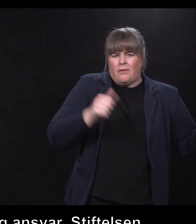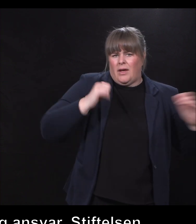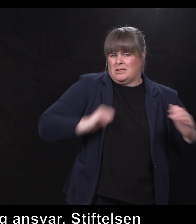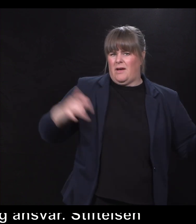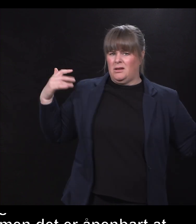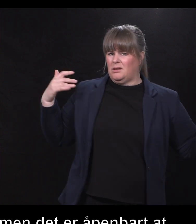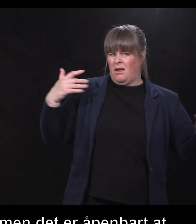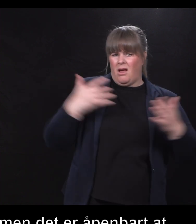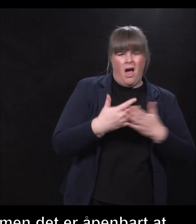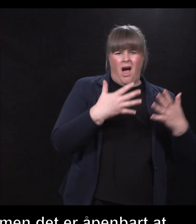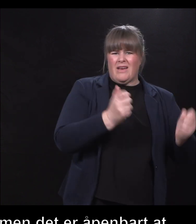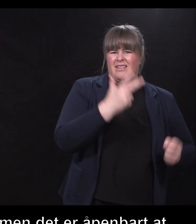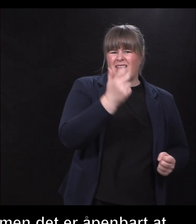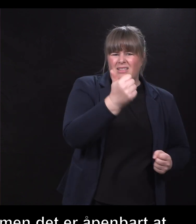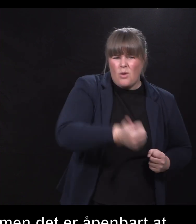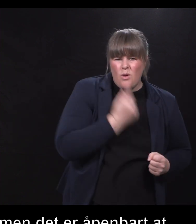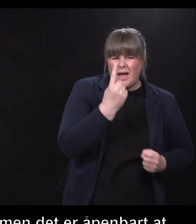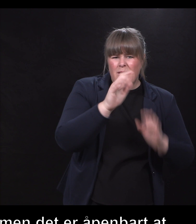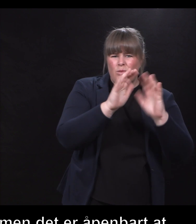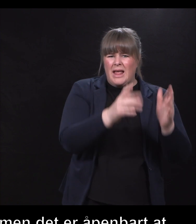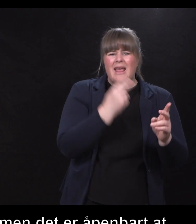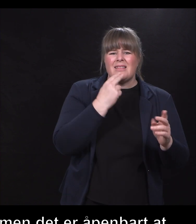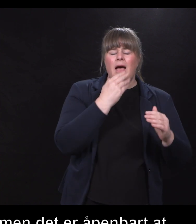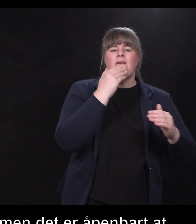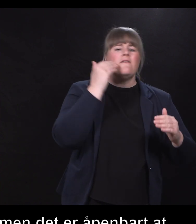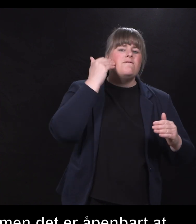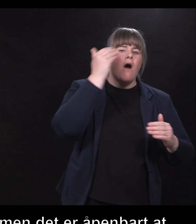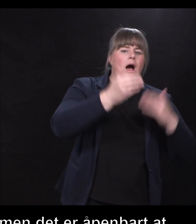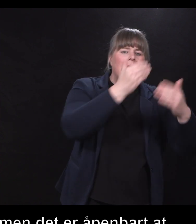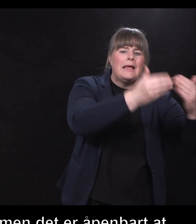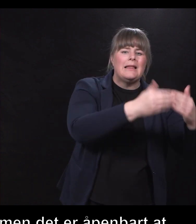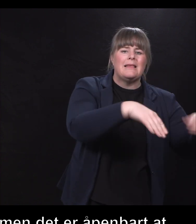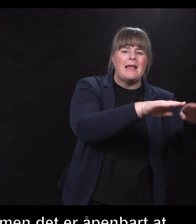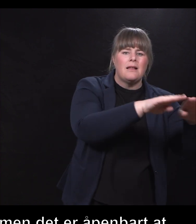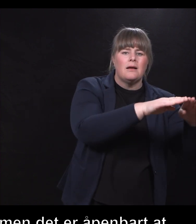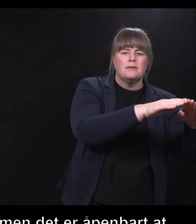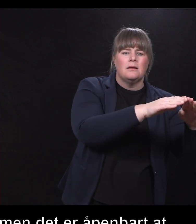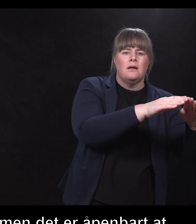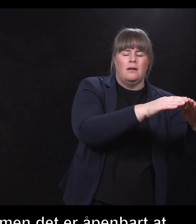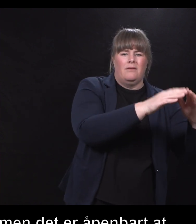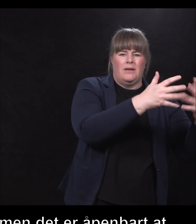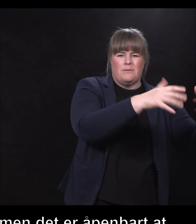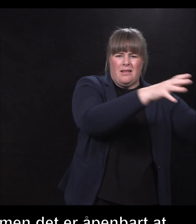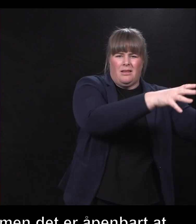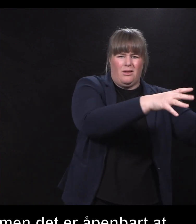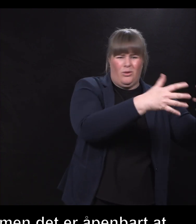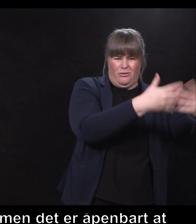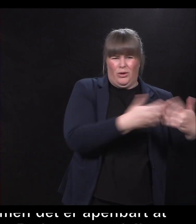år en modell som er tilvare til rettlagt arbeid i ordinære virksomhet, som åpenbart ikke virker for denne gruppen.